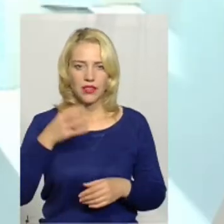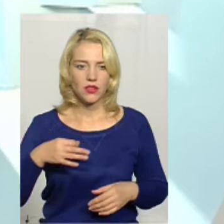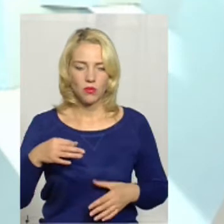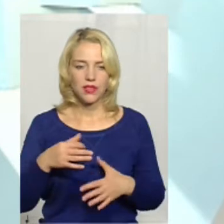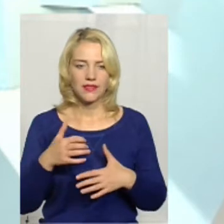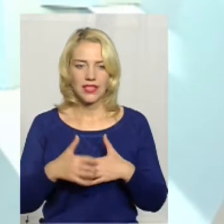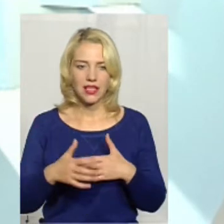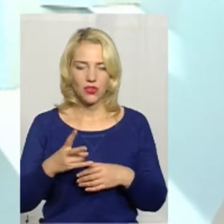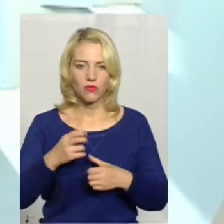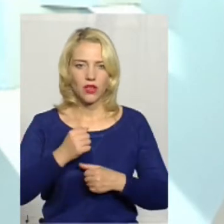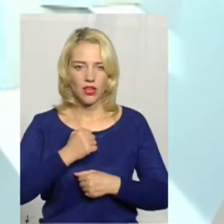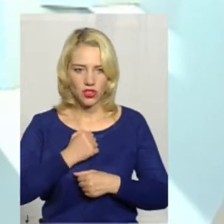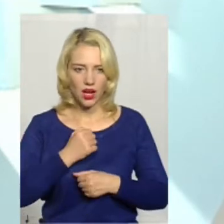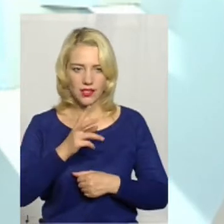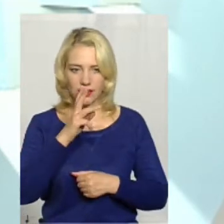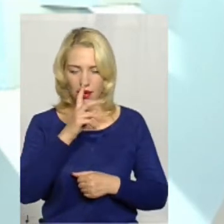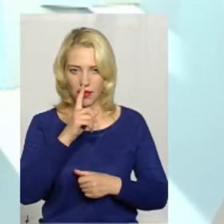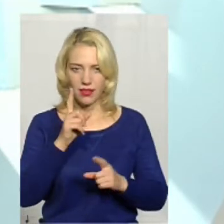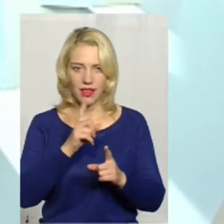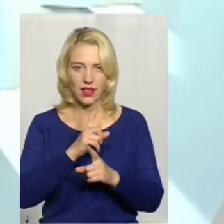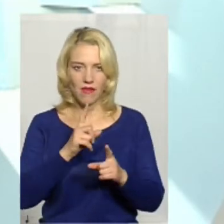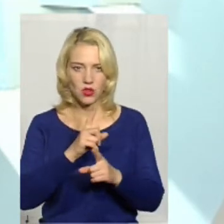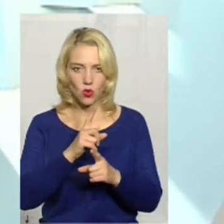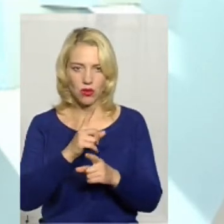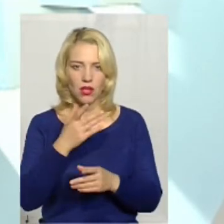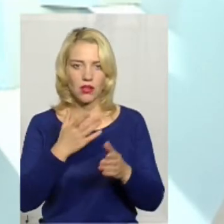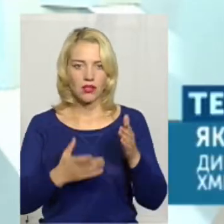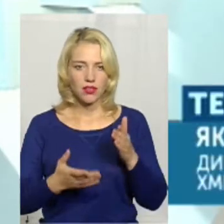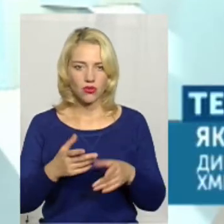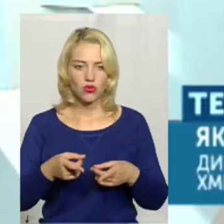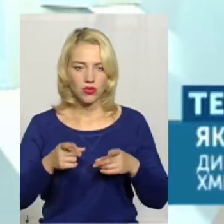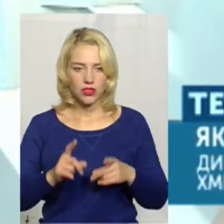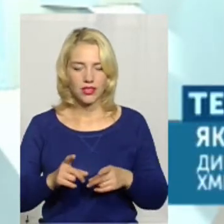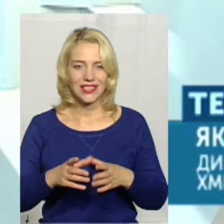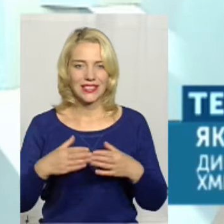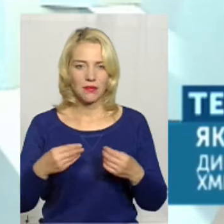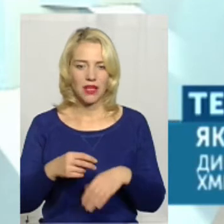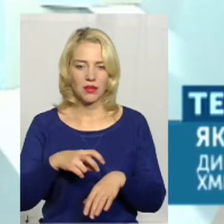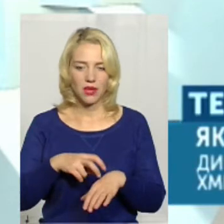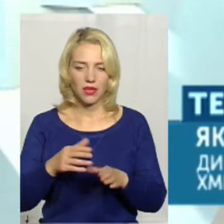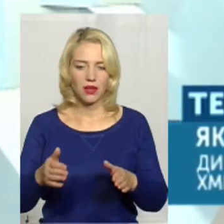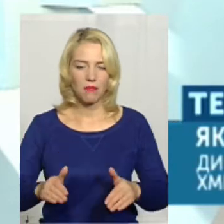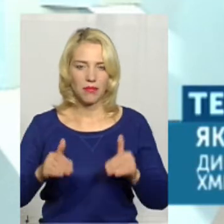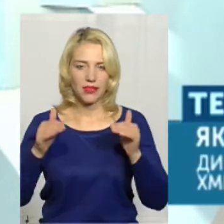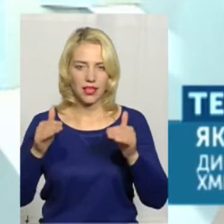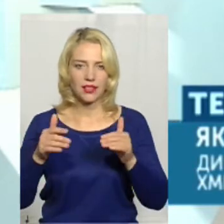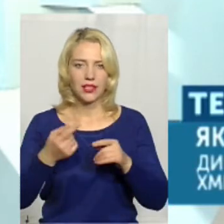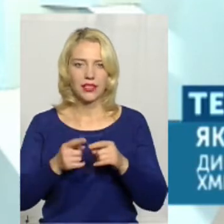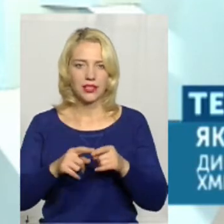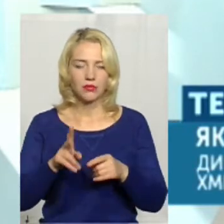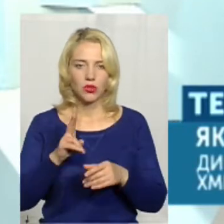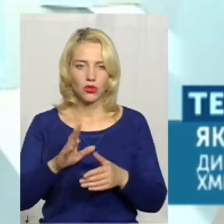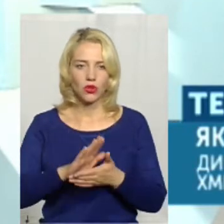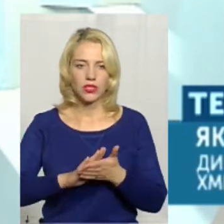зарплата, на жаль, невисока, на жаль. Якщо дійсно сімейним лікарям підняли, але тим, які